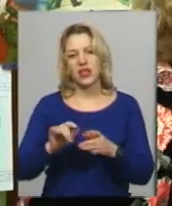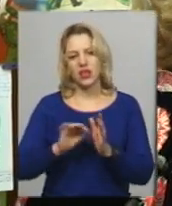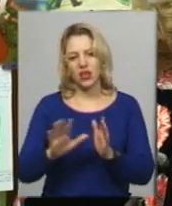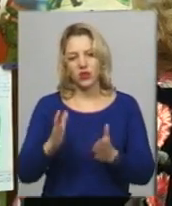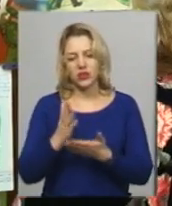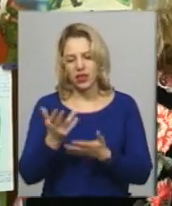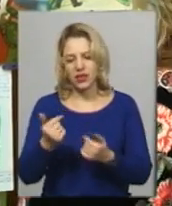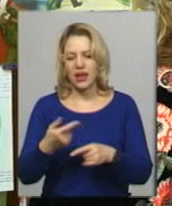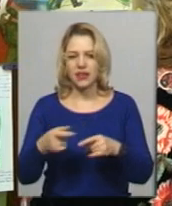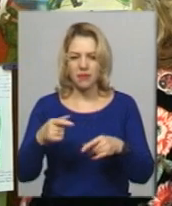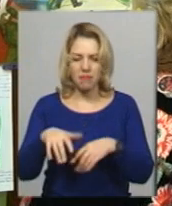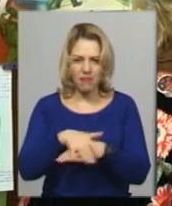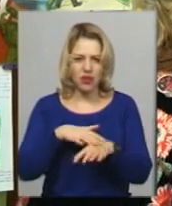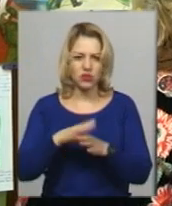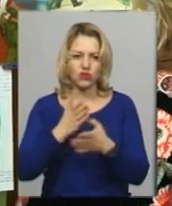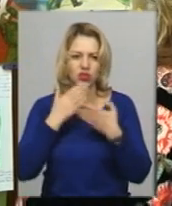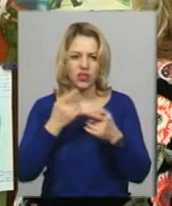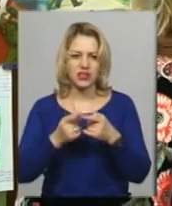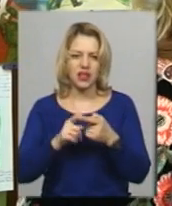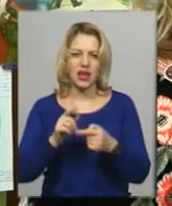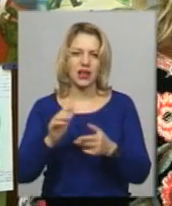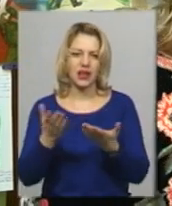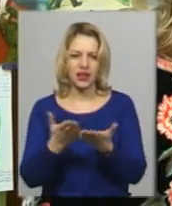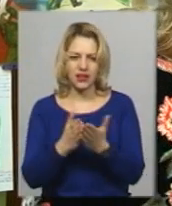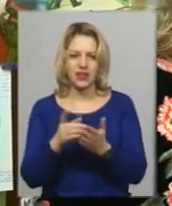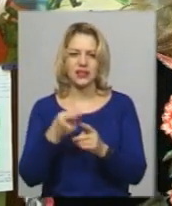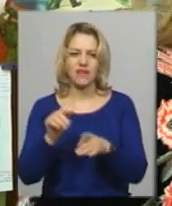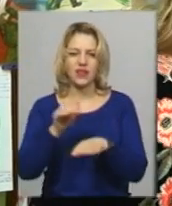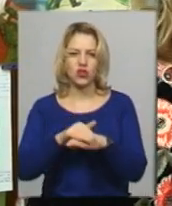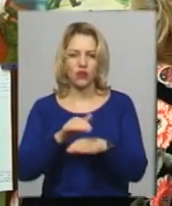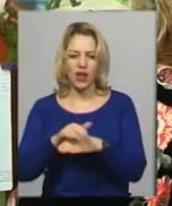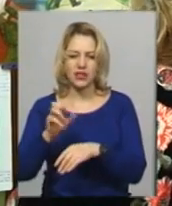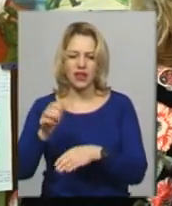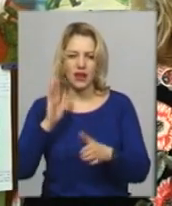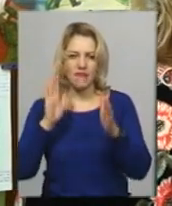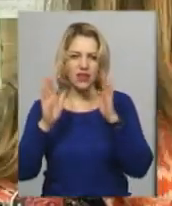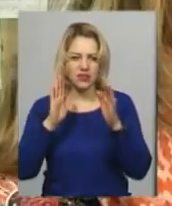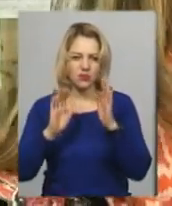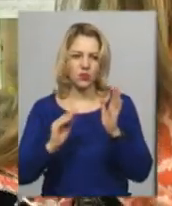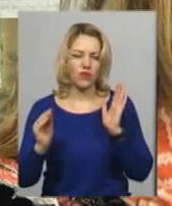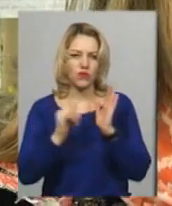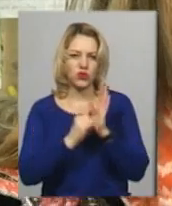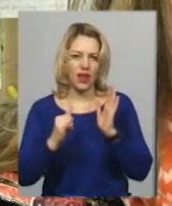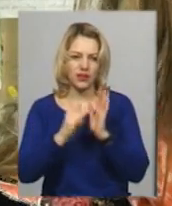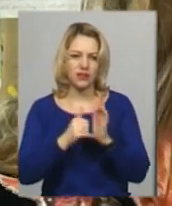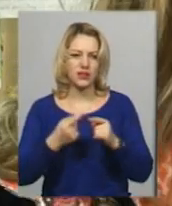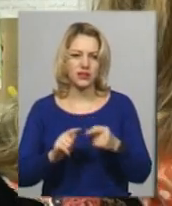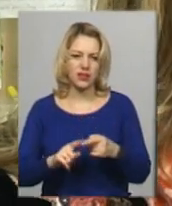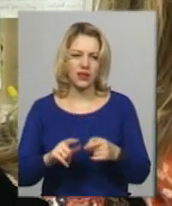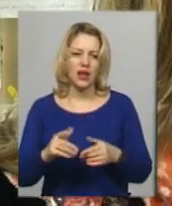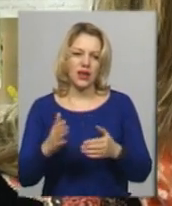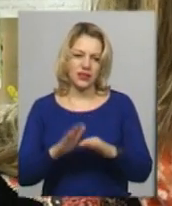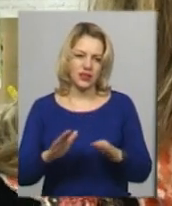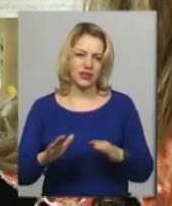масово читали цю книгу, це фіксувалося все і на фейсбуці ми виставляли. Дітки дуже активно долучилися і нам